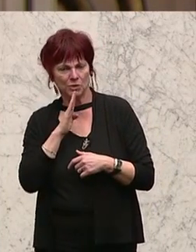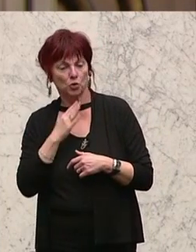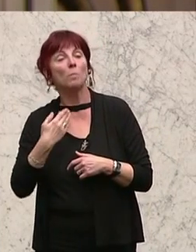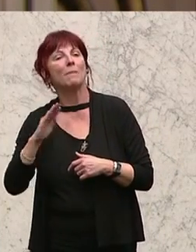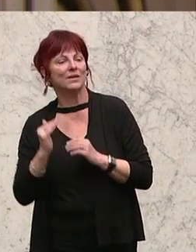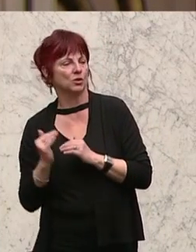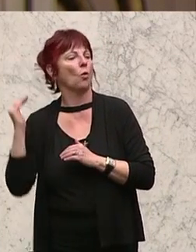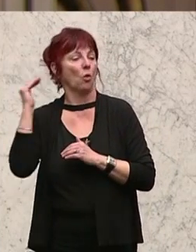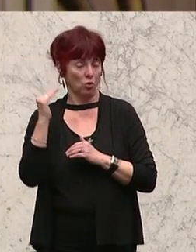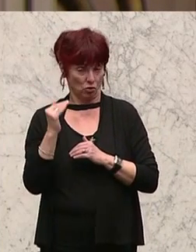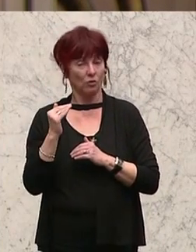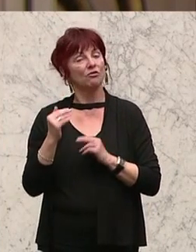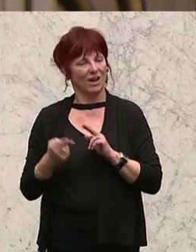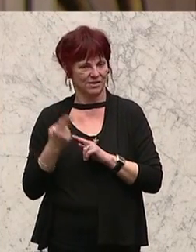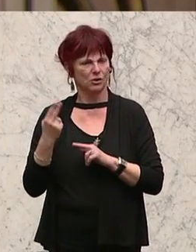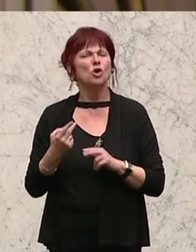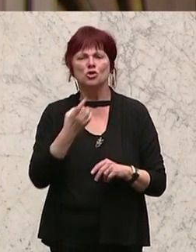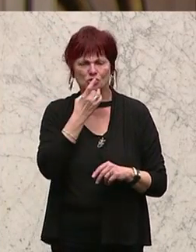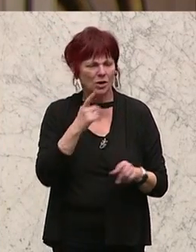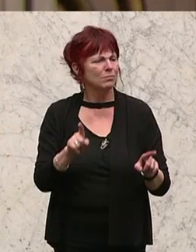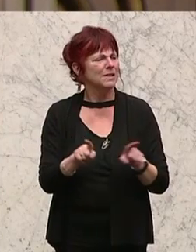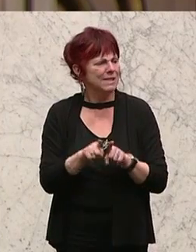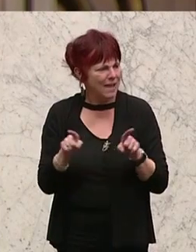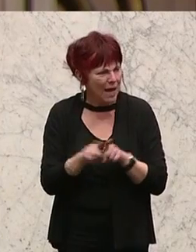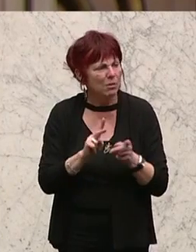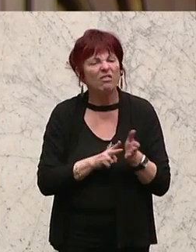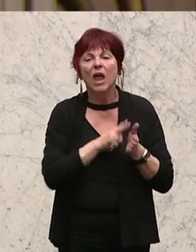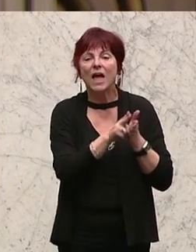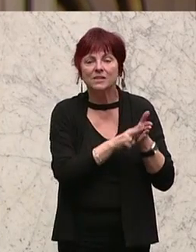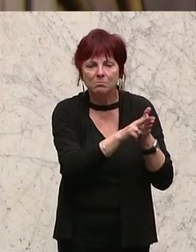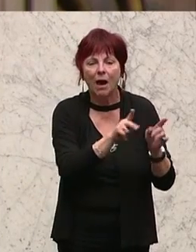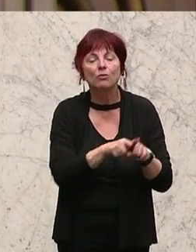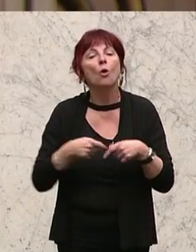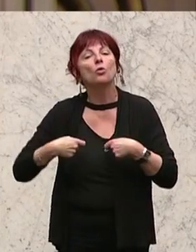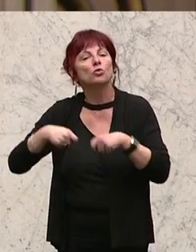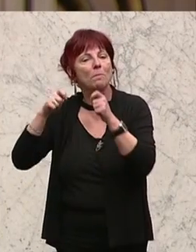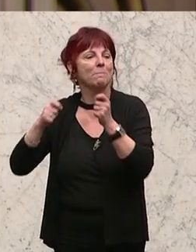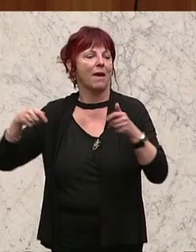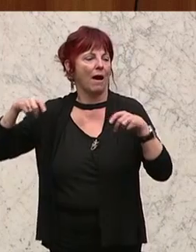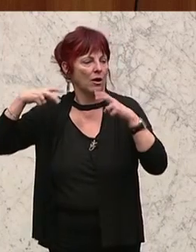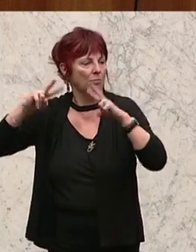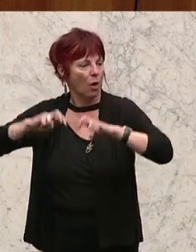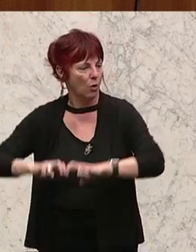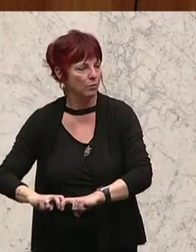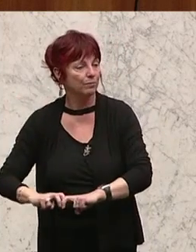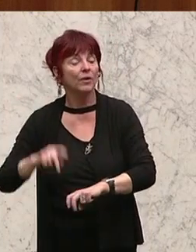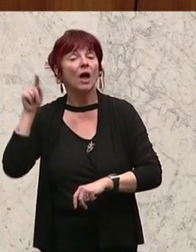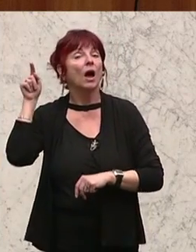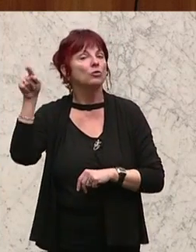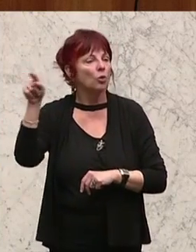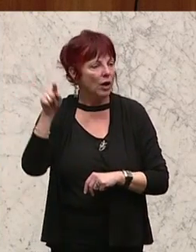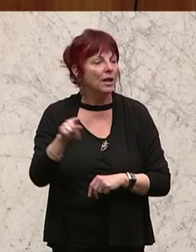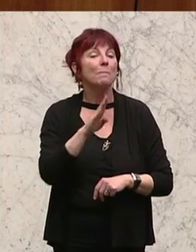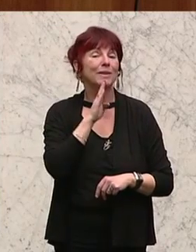Er ist nämlich genauso hoch wie bei der Versicherung der Eisenbahner und dem Bergbau. Meine Damen und Herren, dort sind die Pensionen aber